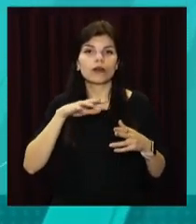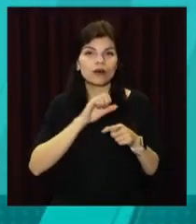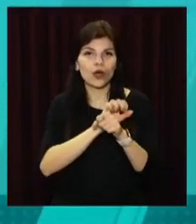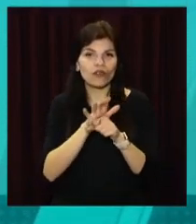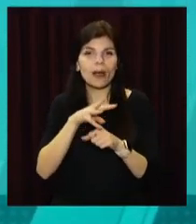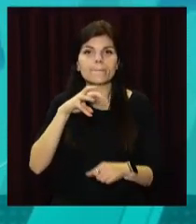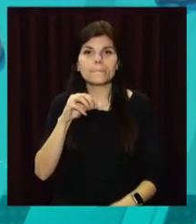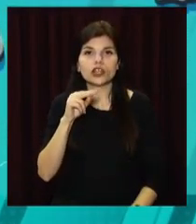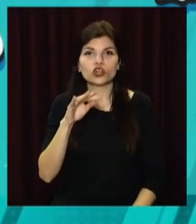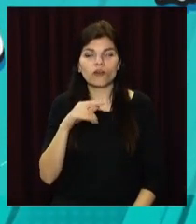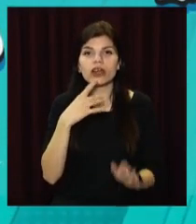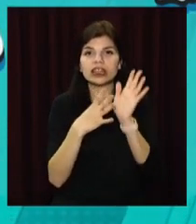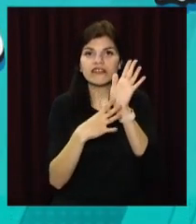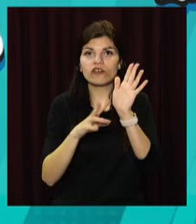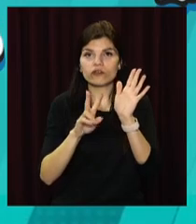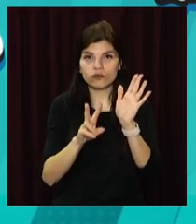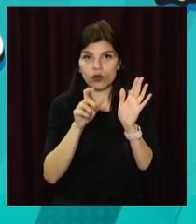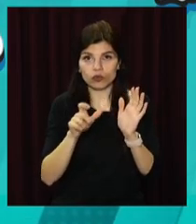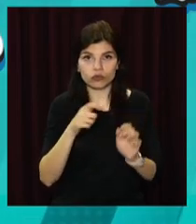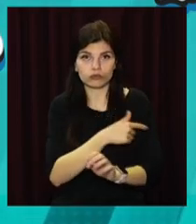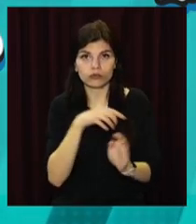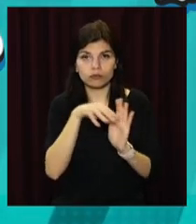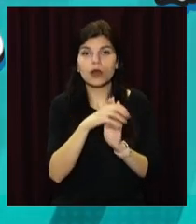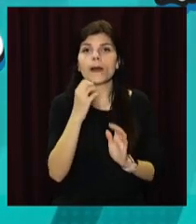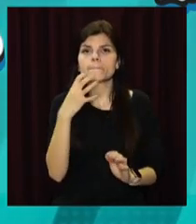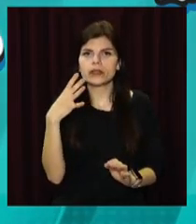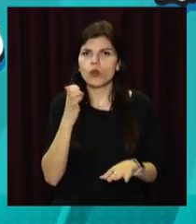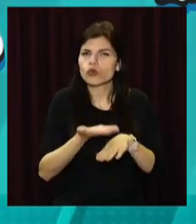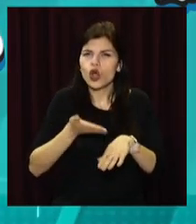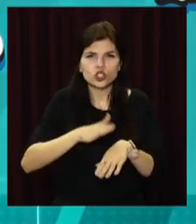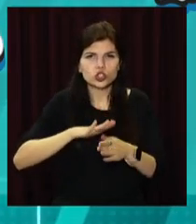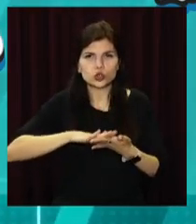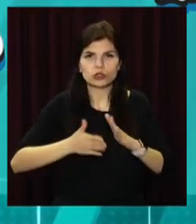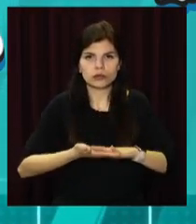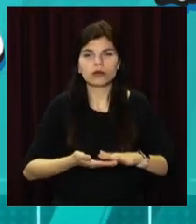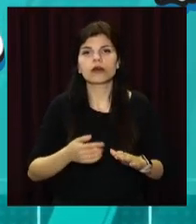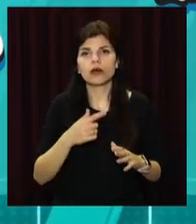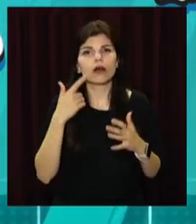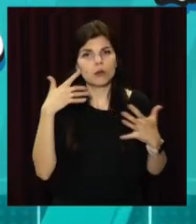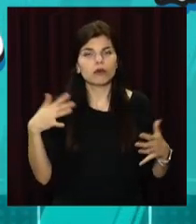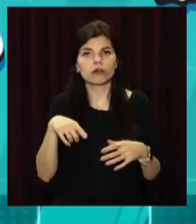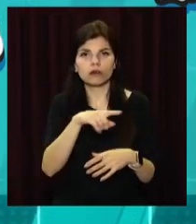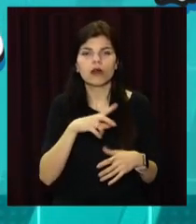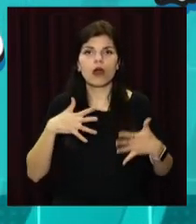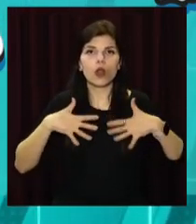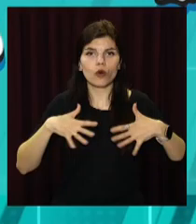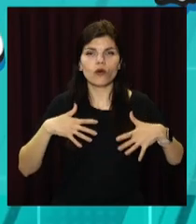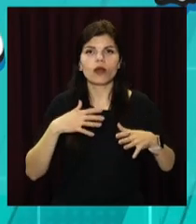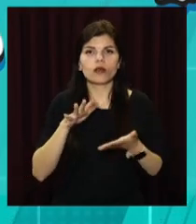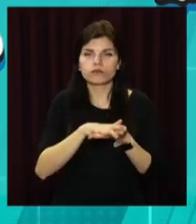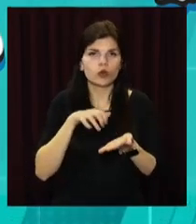Мечникова зараз 92 пацієнта, 15 у важкому стані. У переважної більшості недужих ураження легенд до